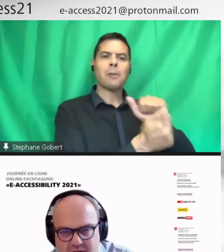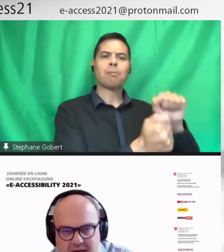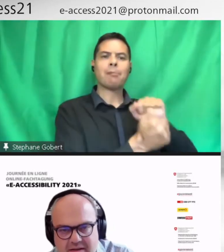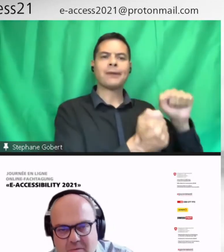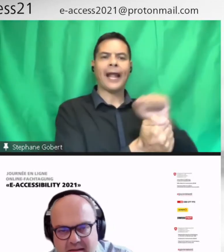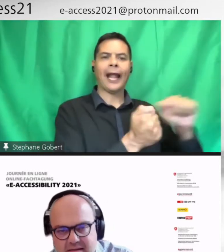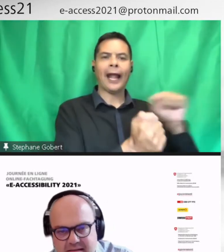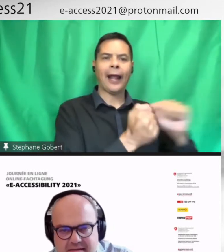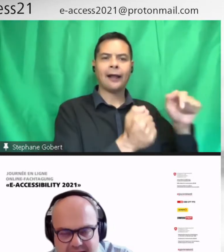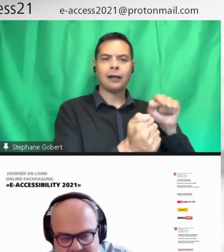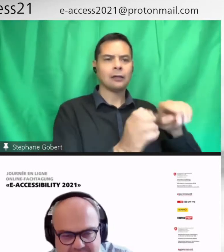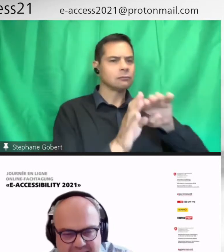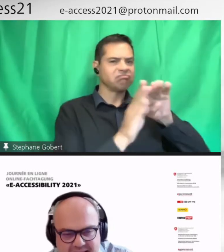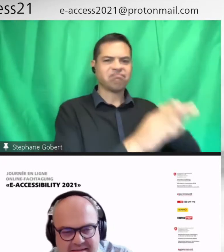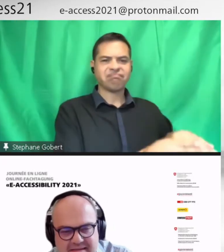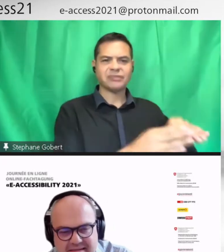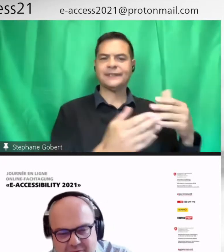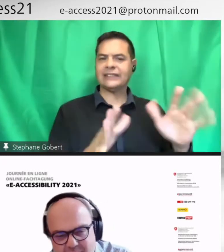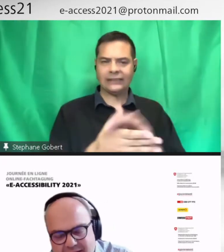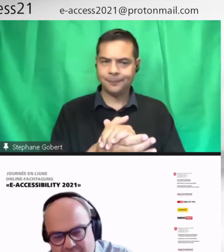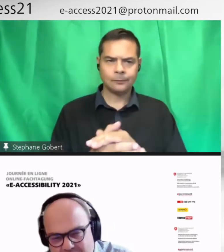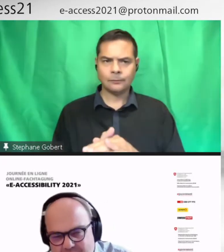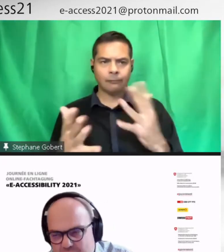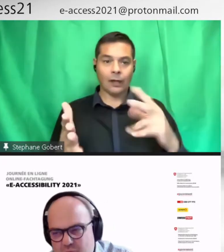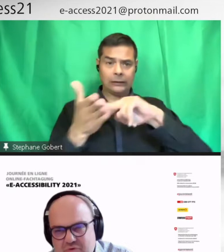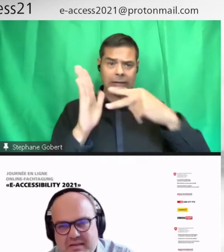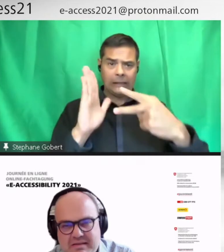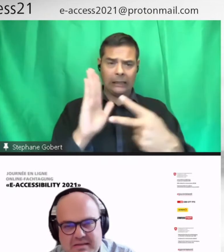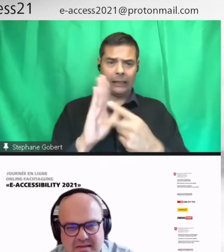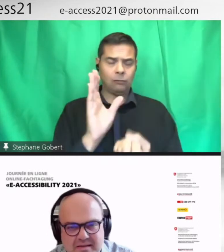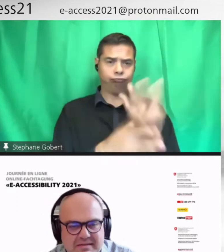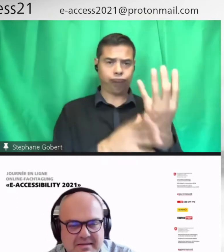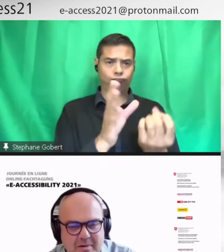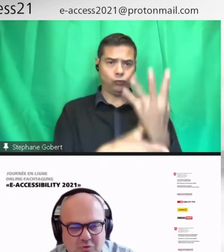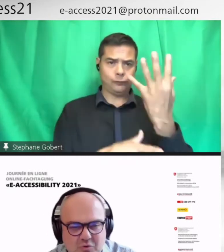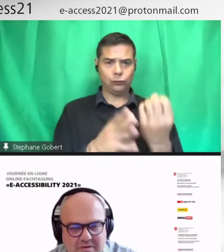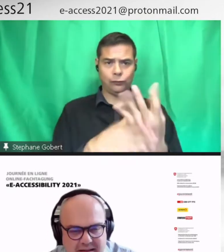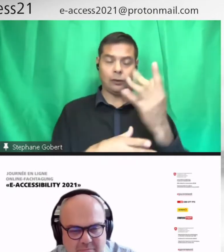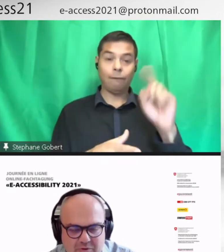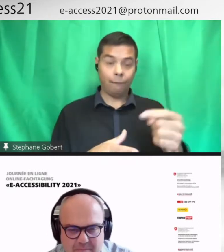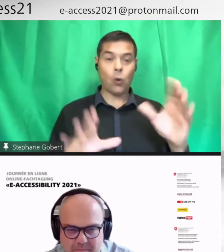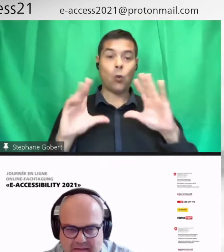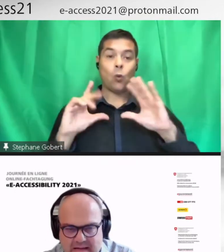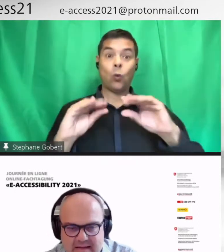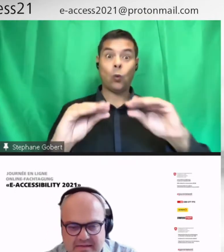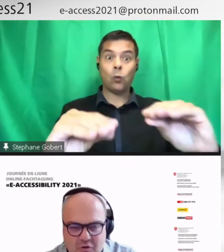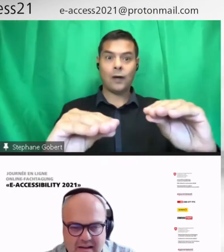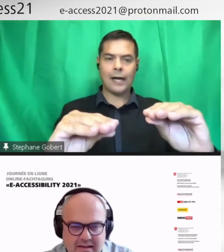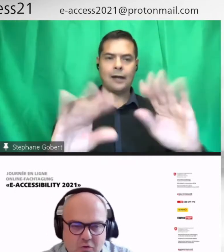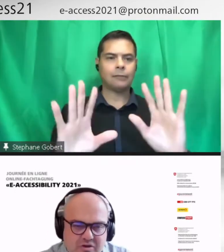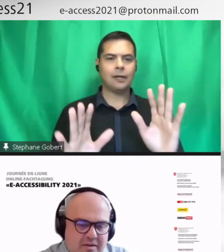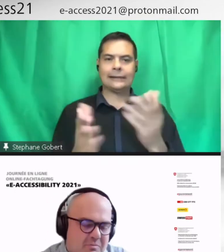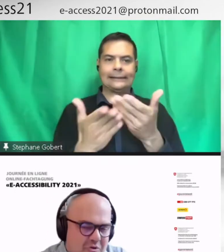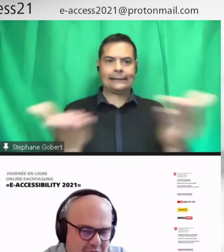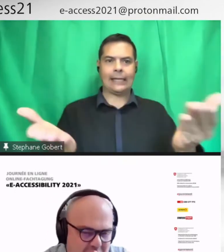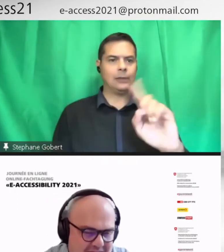Les normes existent, les techniques existent. Il faut maintenant le mettre en musique, ce qui n pas toujours simple. Et si on regarde la logique,